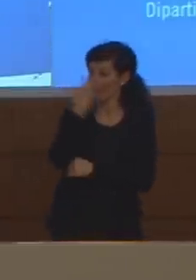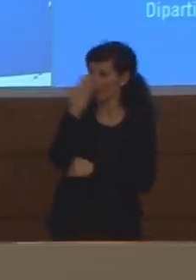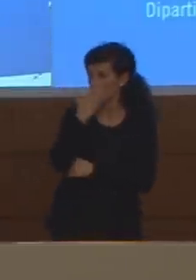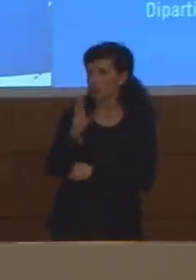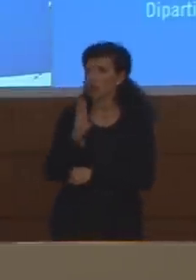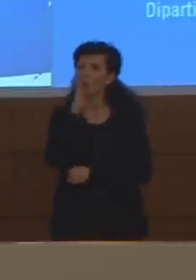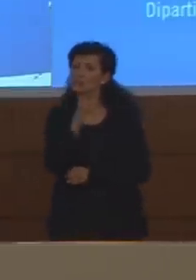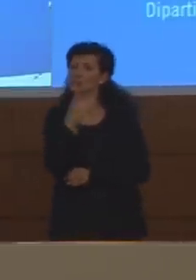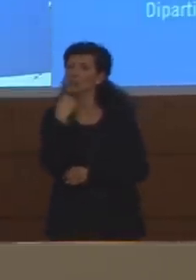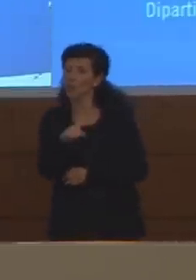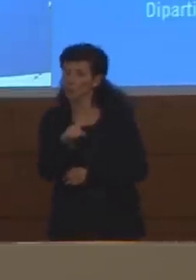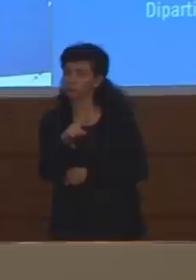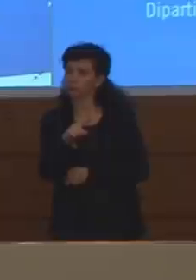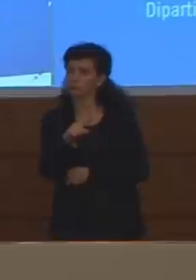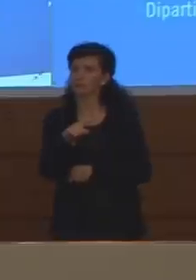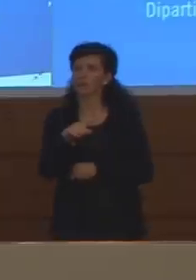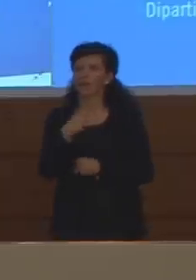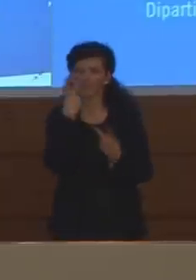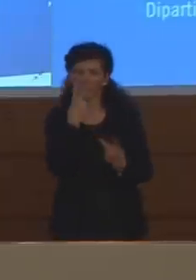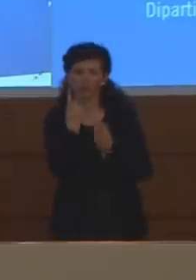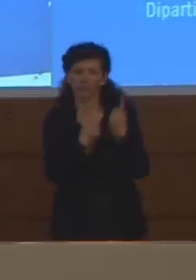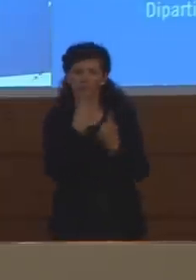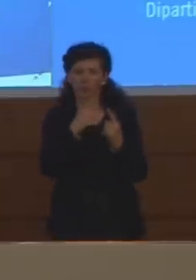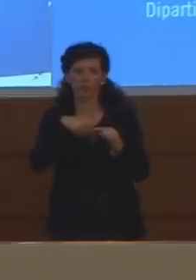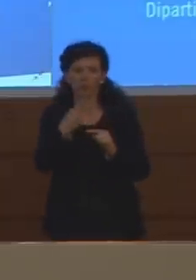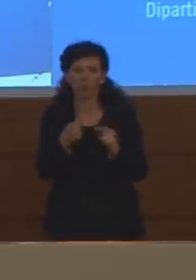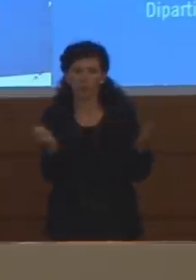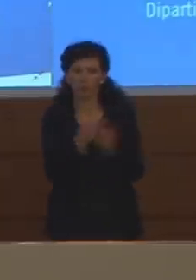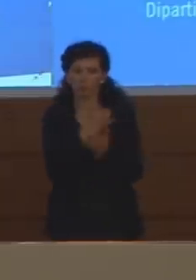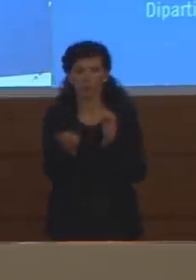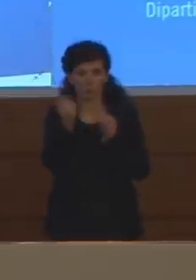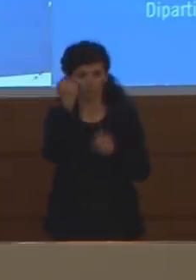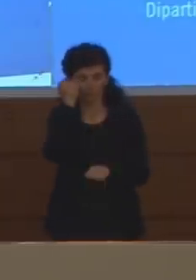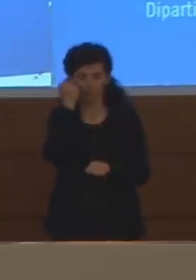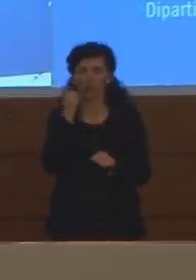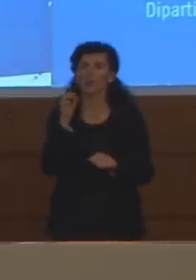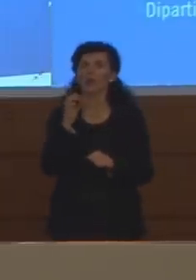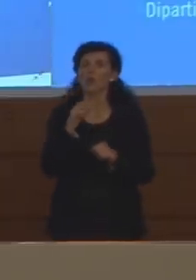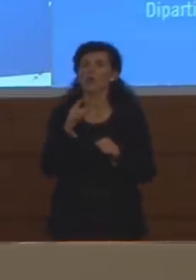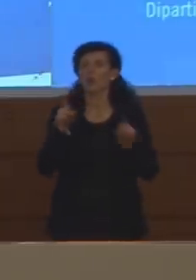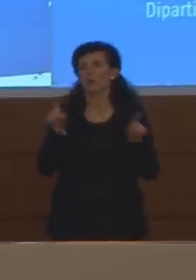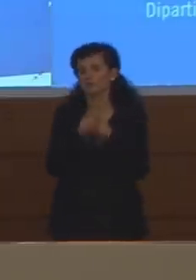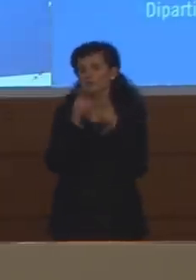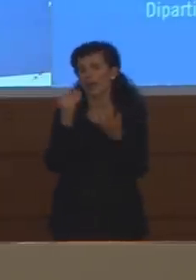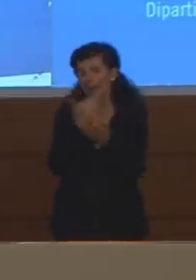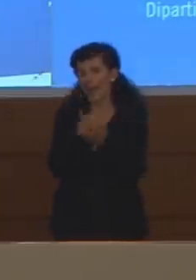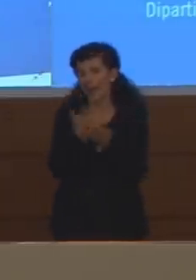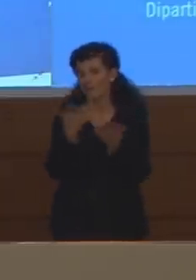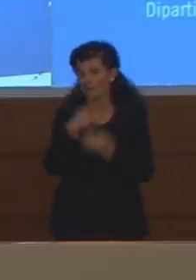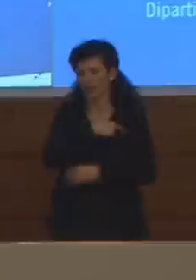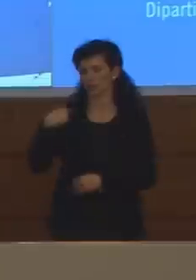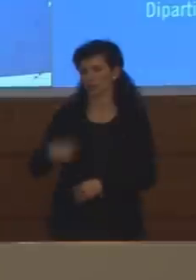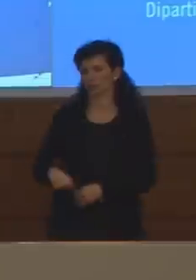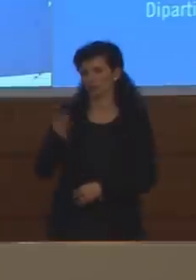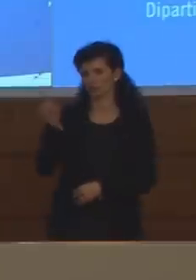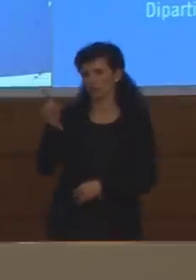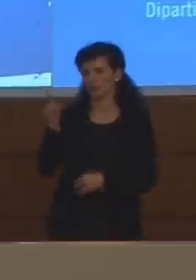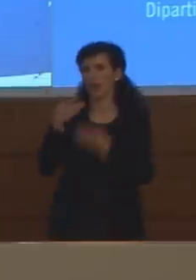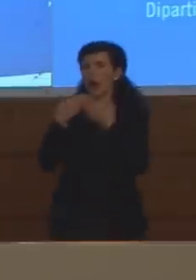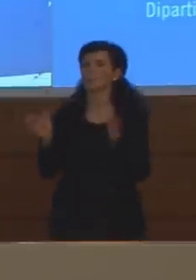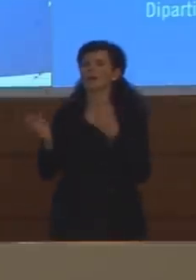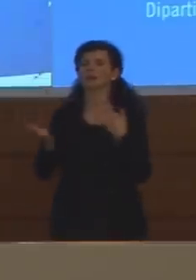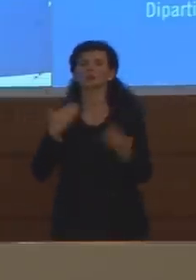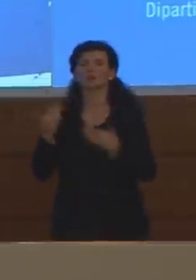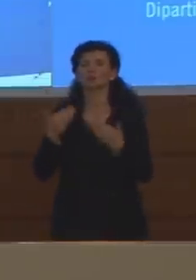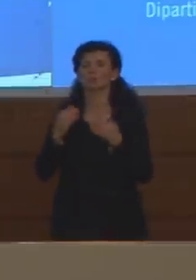consigli, almeno col senno di poi, e non fare, magari come in Cina, dove erano stati subito aperti, per esempio, i Covid hospital